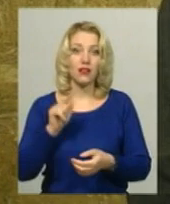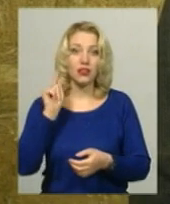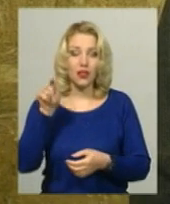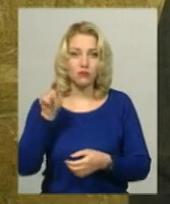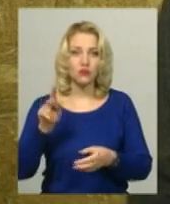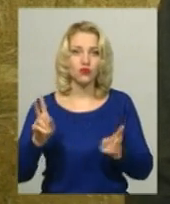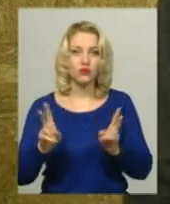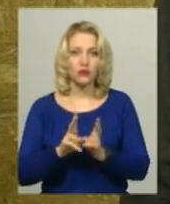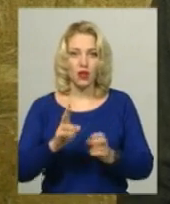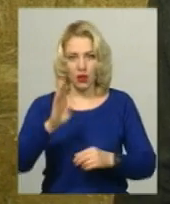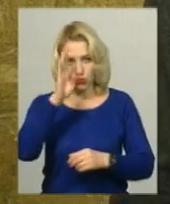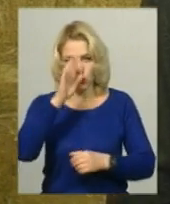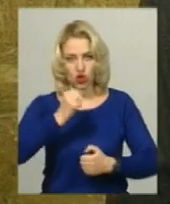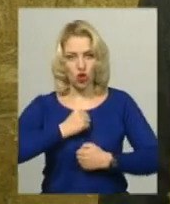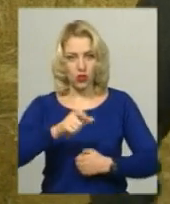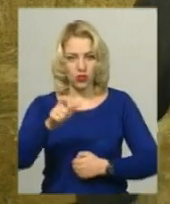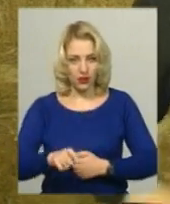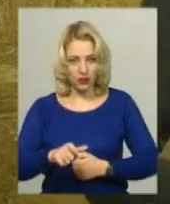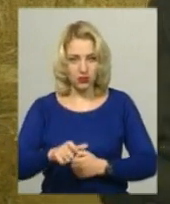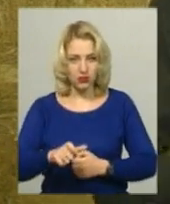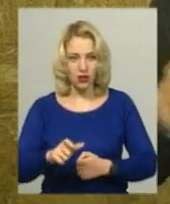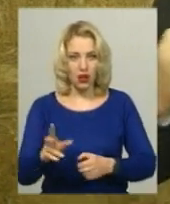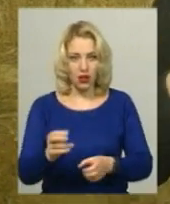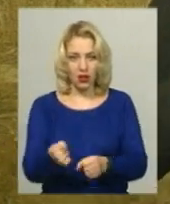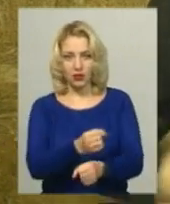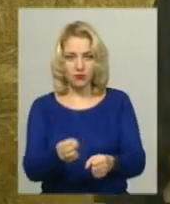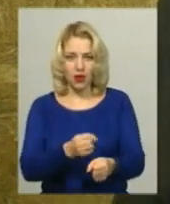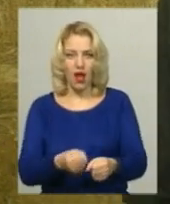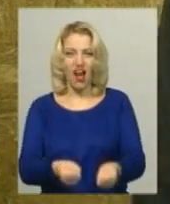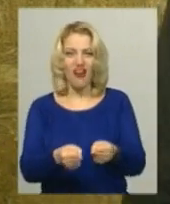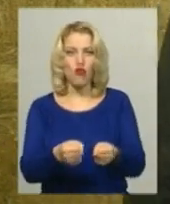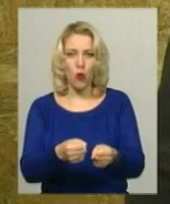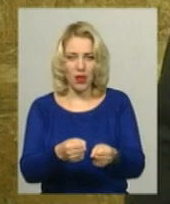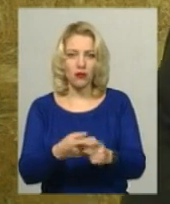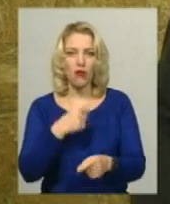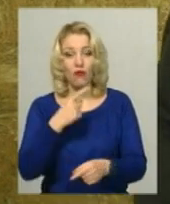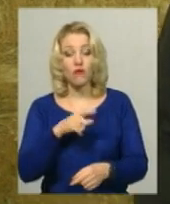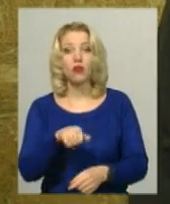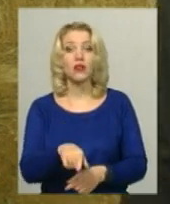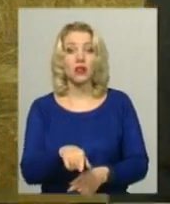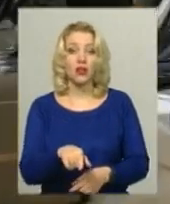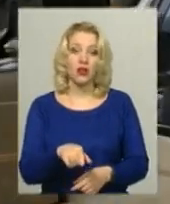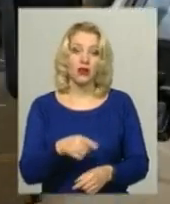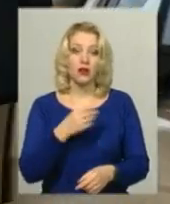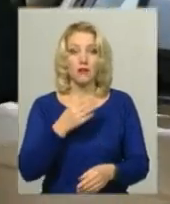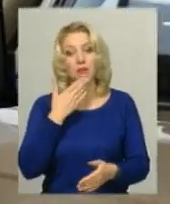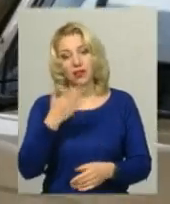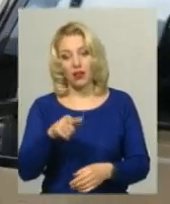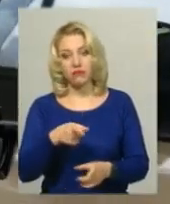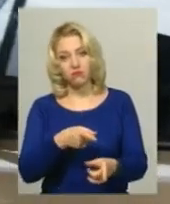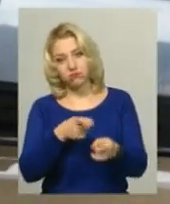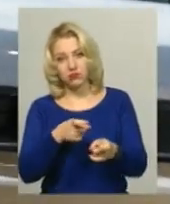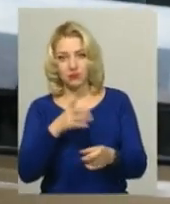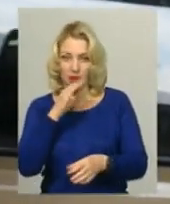солдата місцевого, який, перезаряжаючи автомат, спитав, чи в нас автомобіль кули непробивний. Ночували